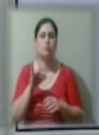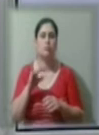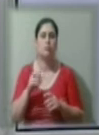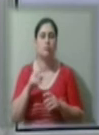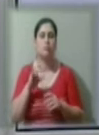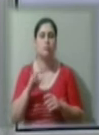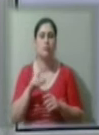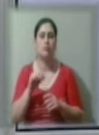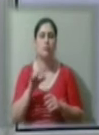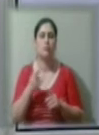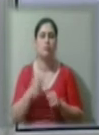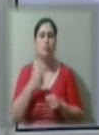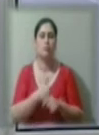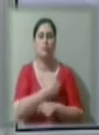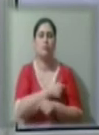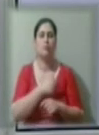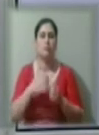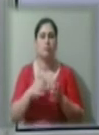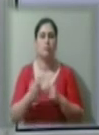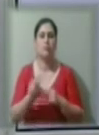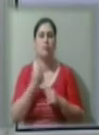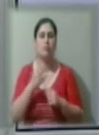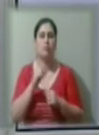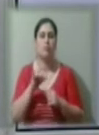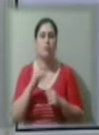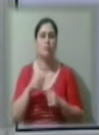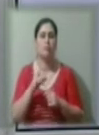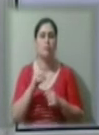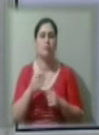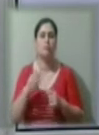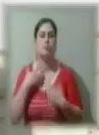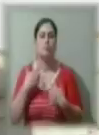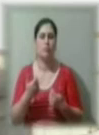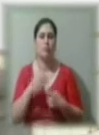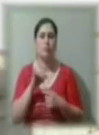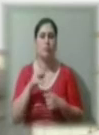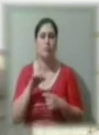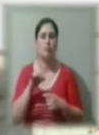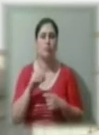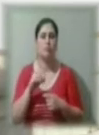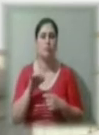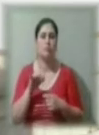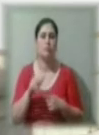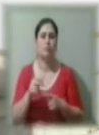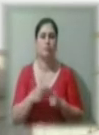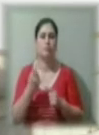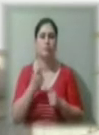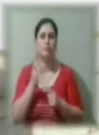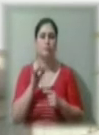головний лікар Харсонського обласного центру громадського здоров'я Юрій Ромаскевич. Перші кроки, які були, це